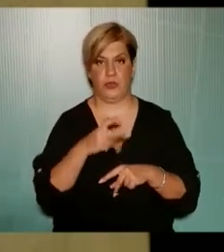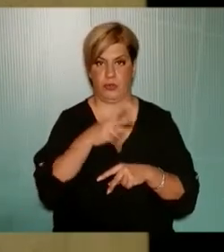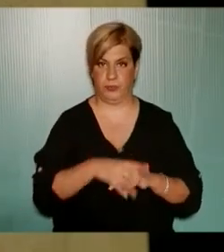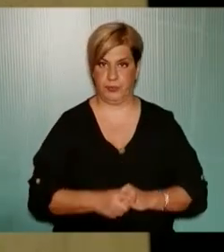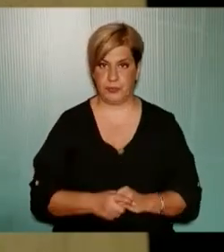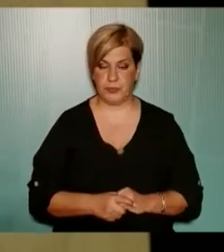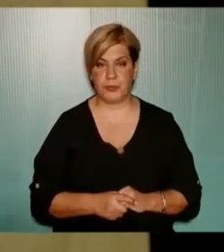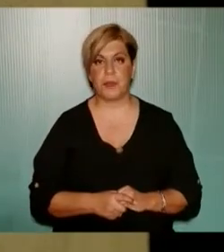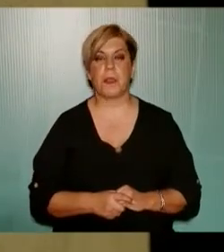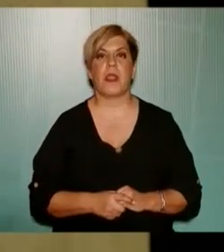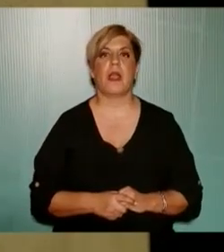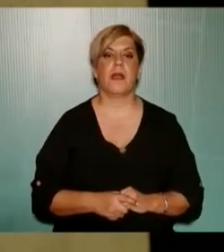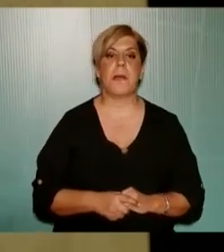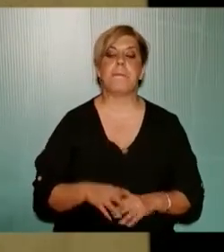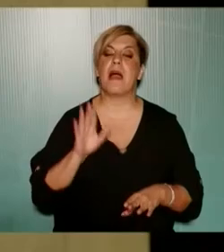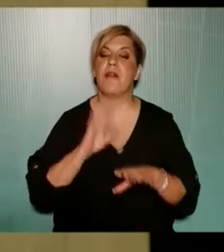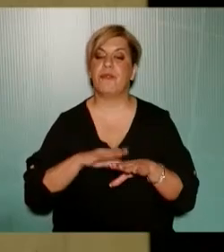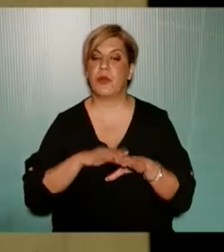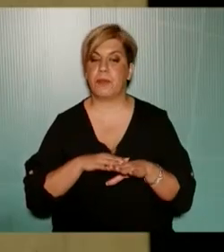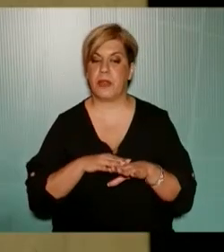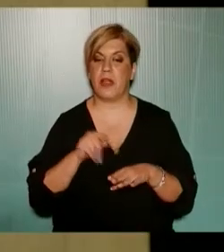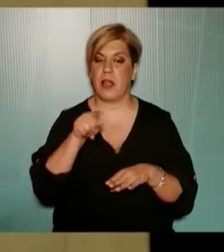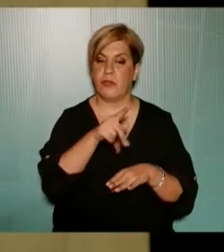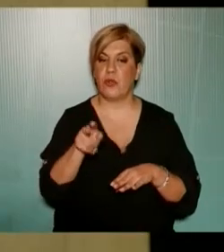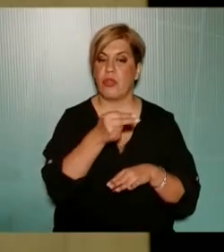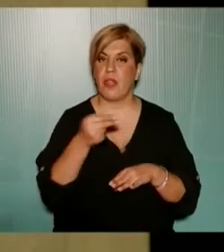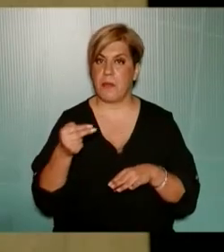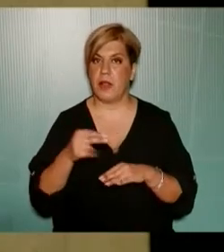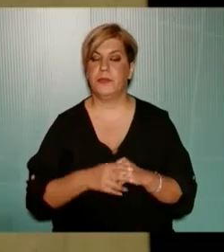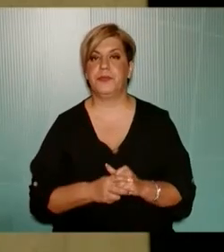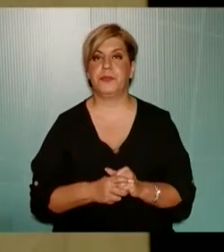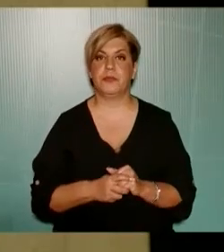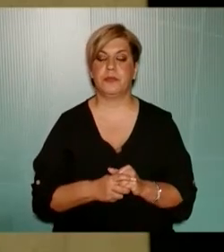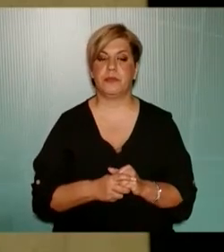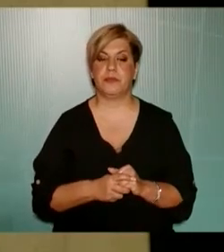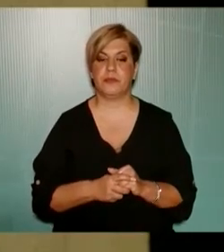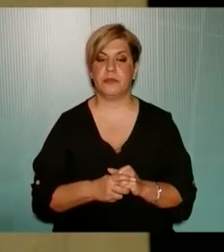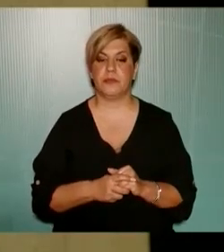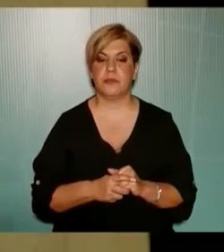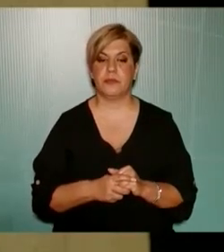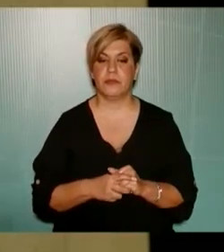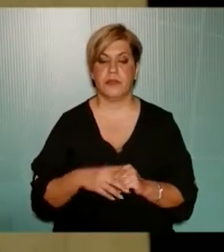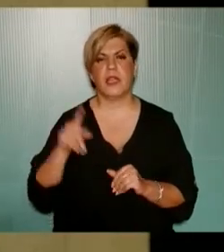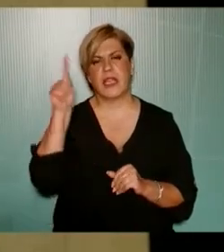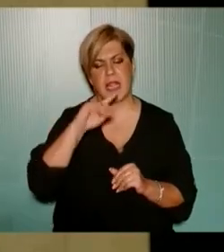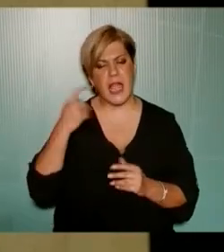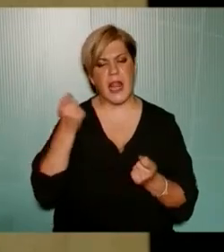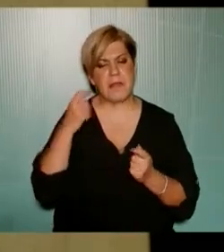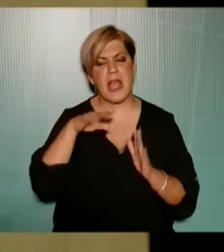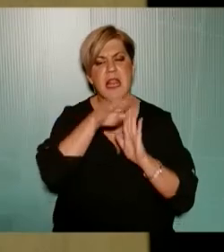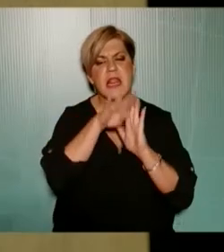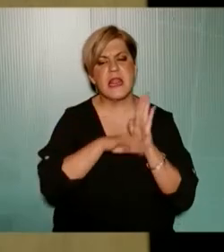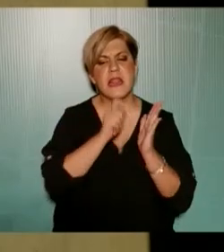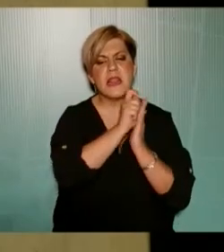Μάλιστα με αφορμή αυτό το θέμα κάθισα την Κυριακή και έκανα μια λίστα με το